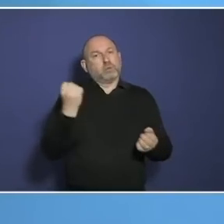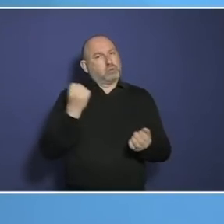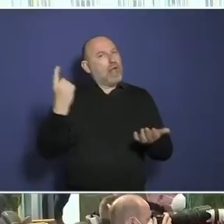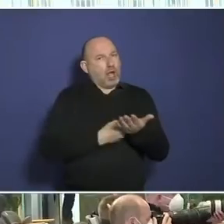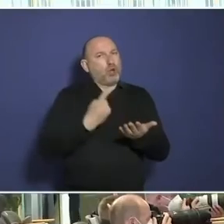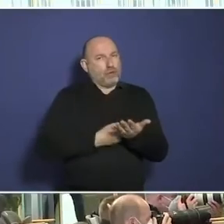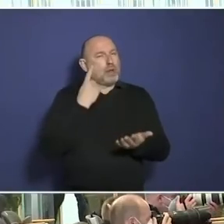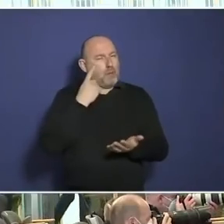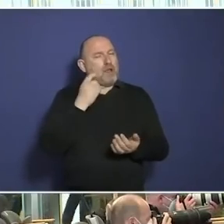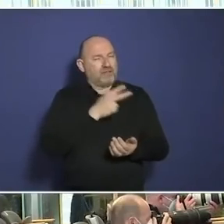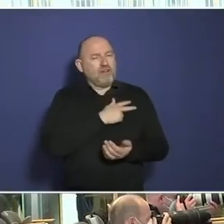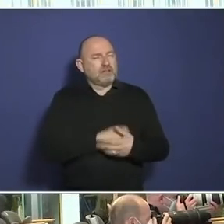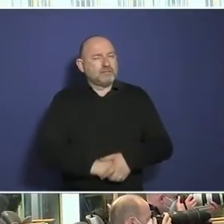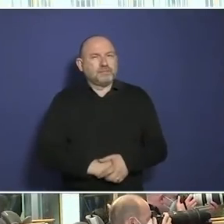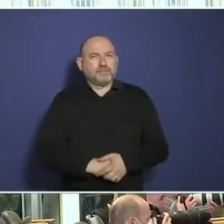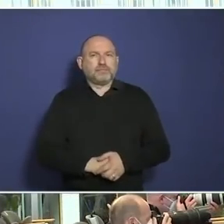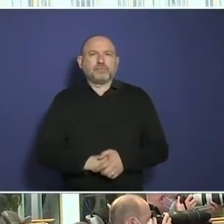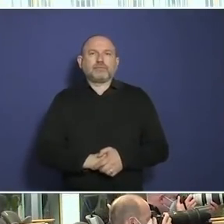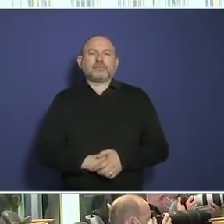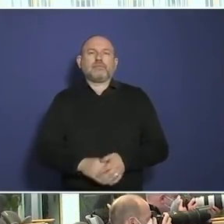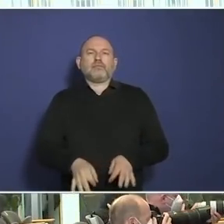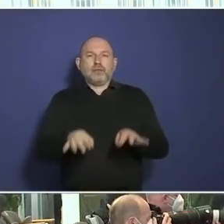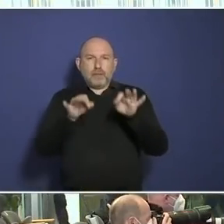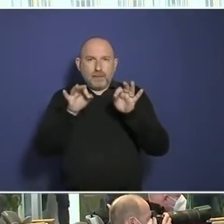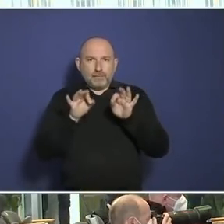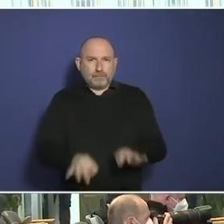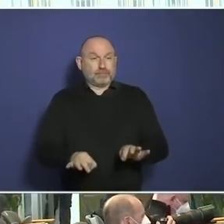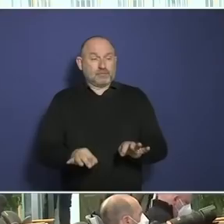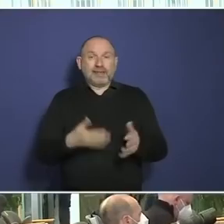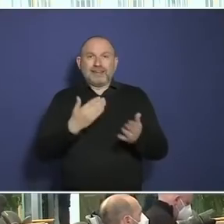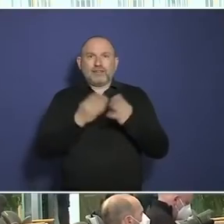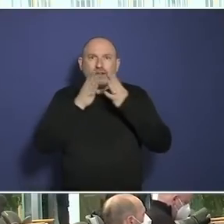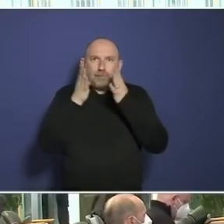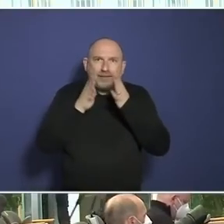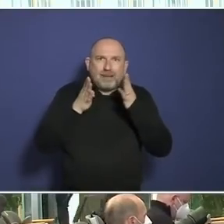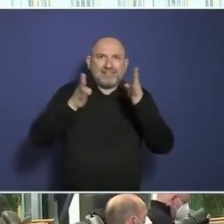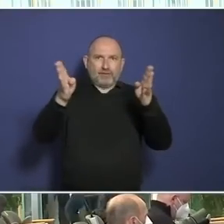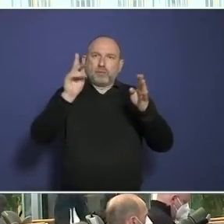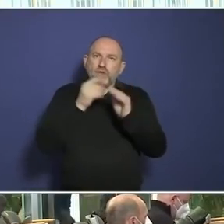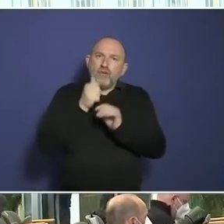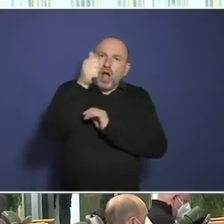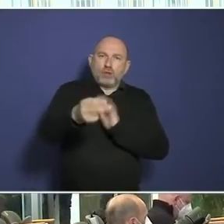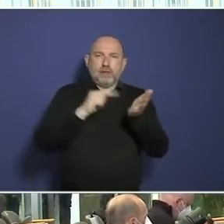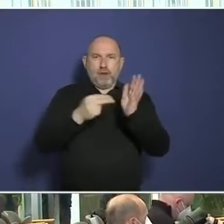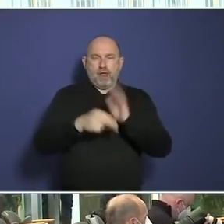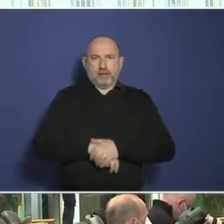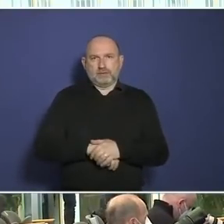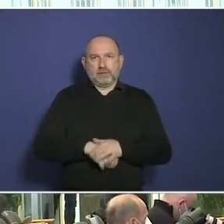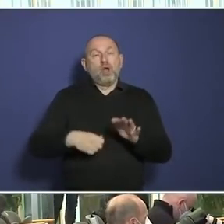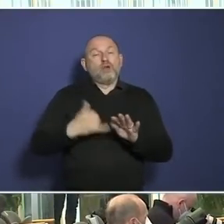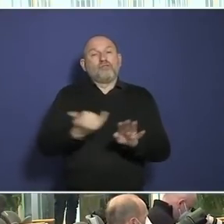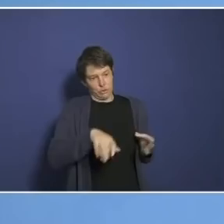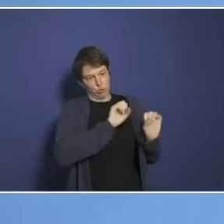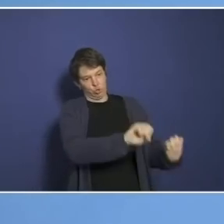weniger Personal. Und auch noch, wenn man eine einrichtungsbezogene Impfpflicht hat, also Leute, die gerne arbeiten würden, nicht mehr